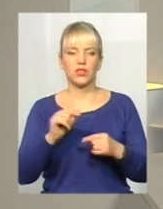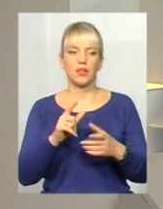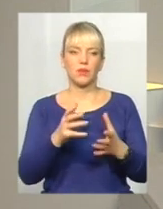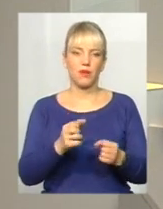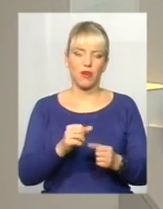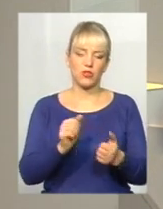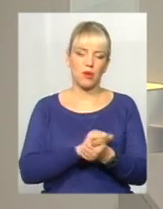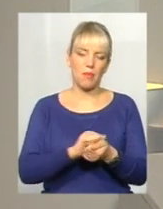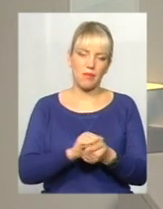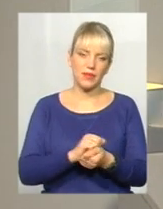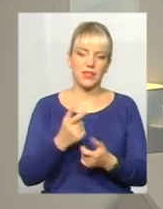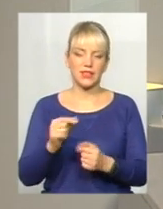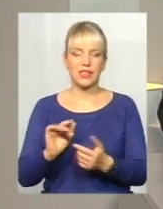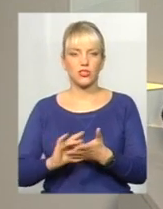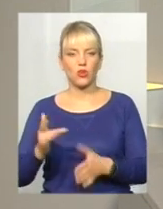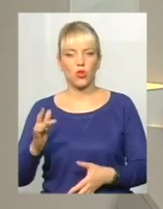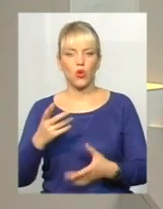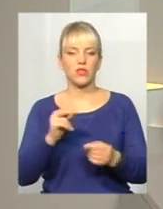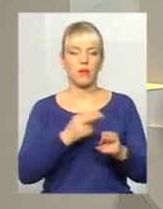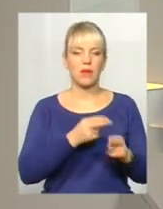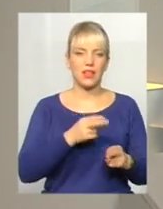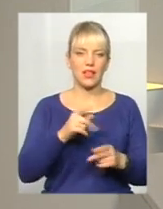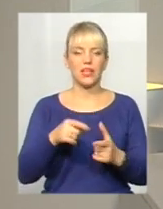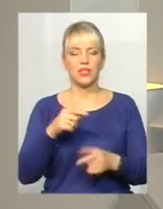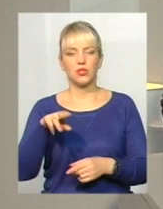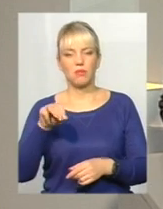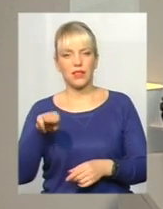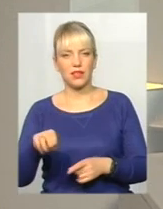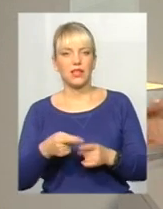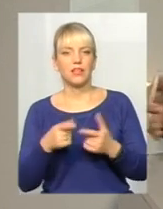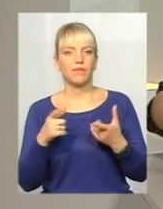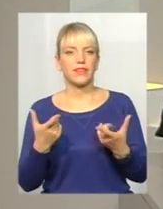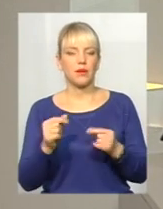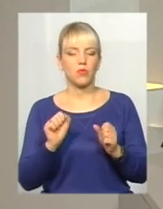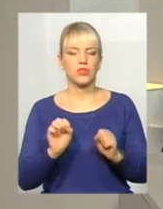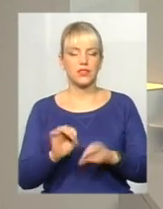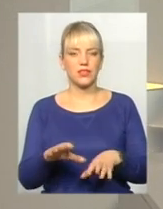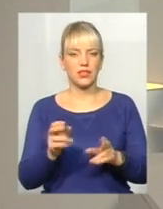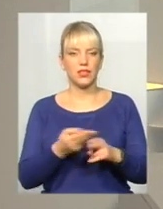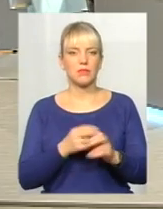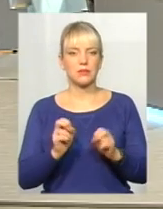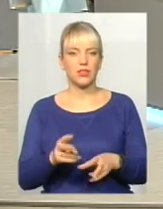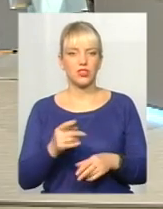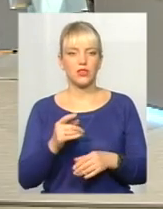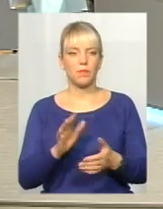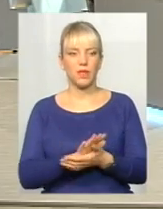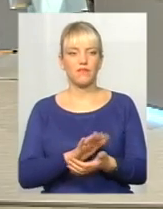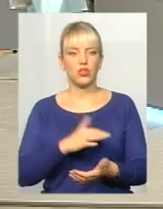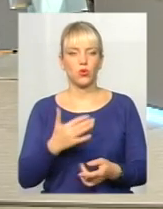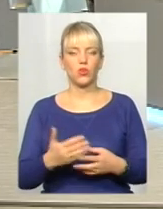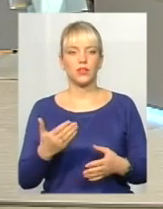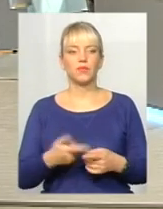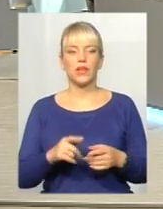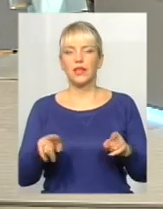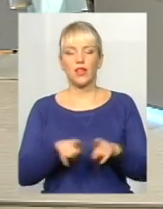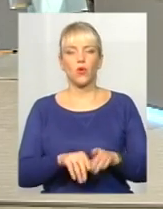там папір, де скло, де метал чи пет і там, де можна здати небезпечний відход. Є? Програми